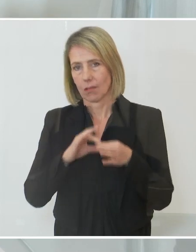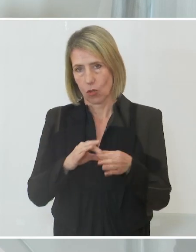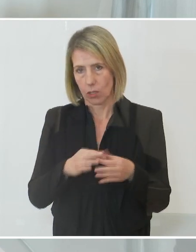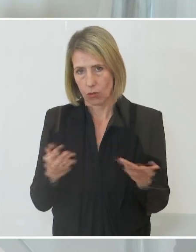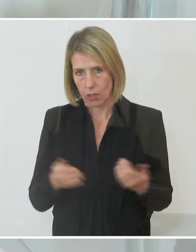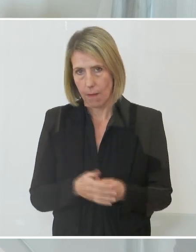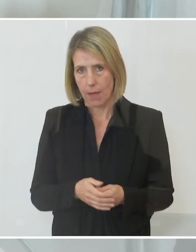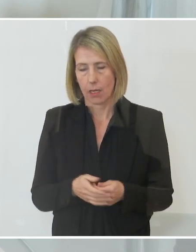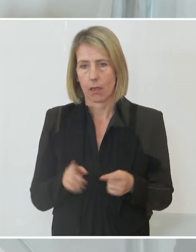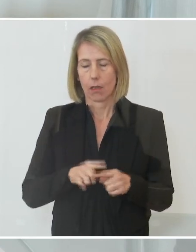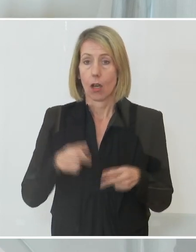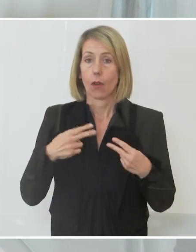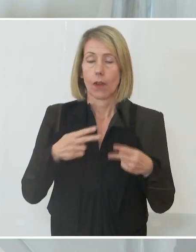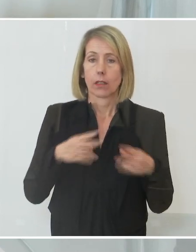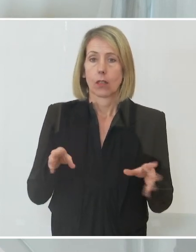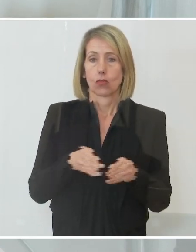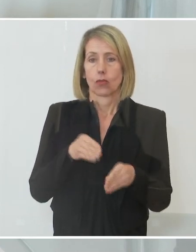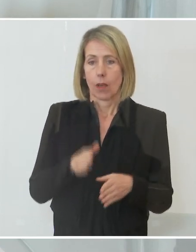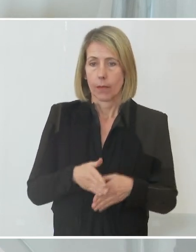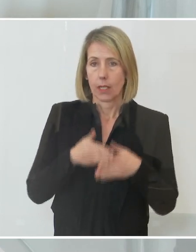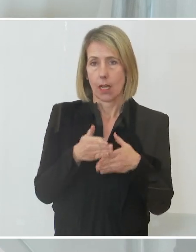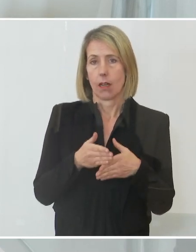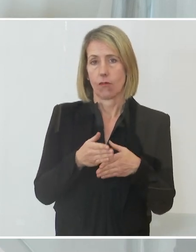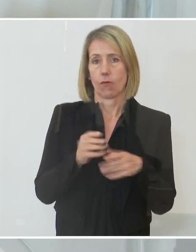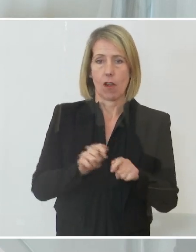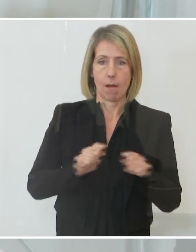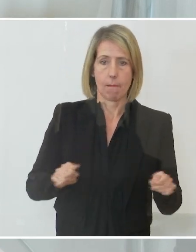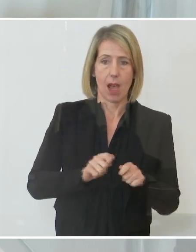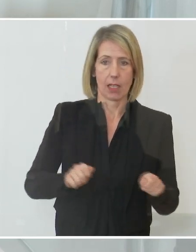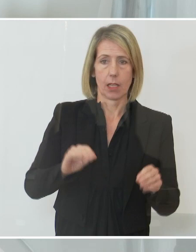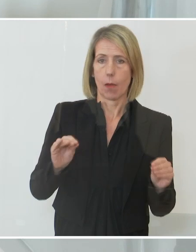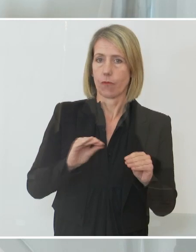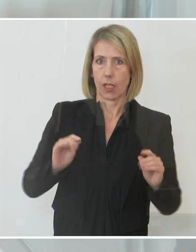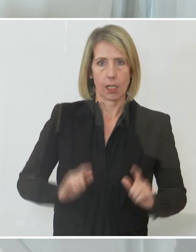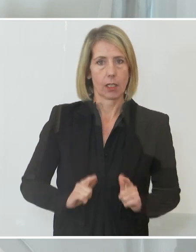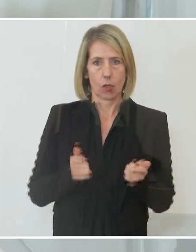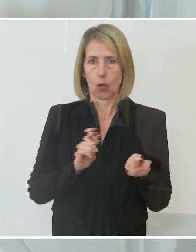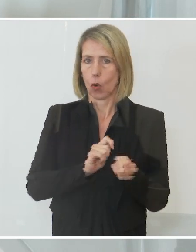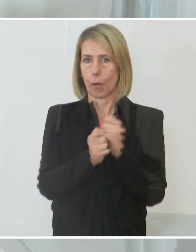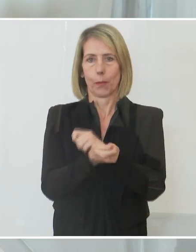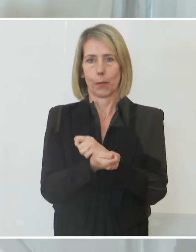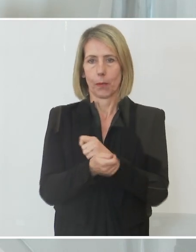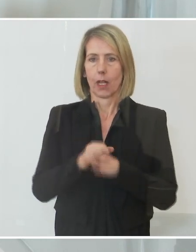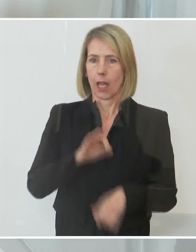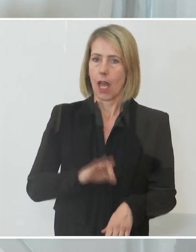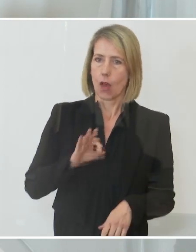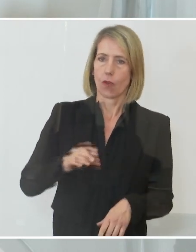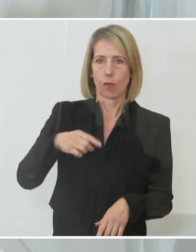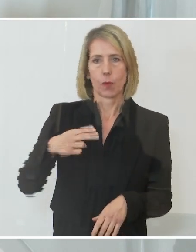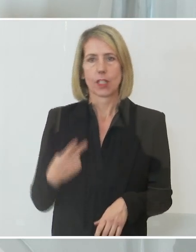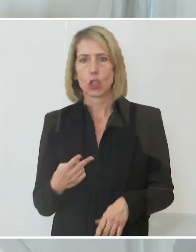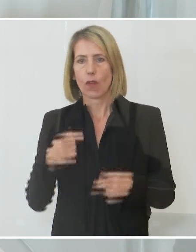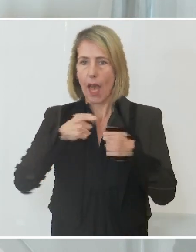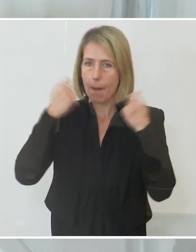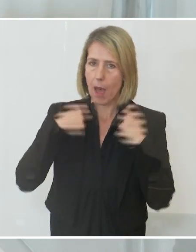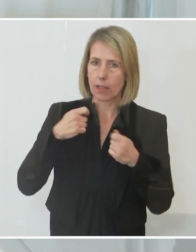notwendig, dass wir auch weiterhin alle zusammen helfen, jetzt diese Maßnahmen auch tatsächlich zu leben. Die FFP2-Maske, das Hände desinfiz